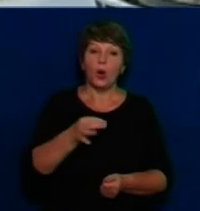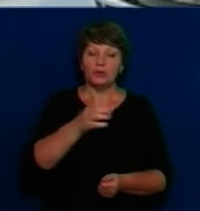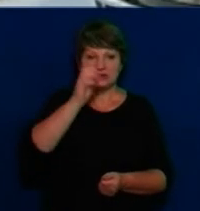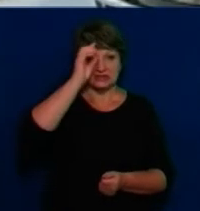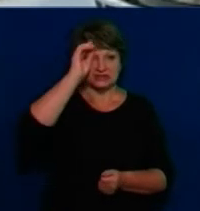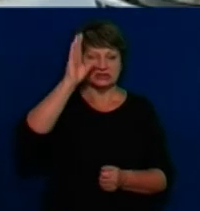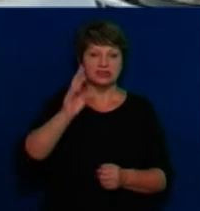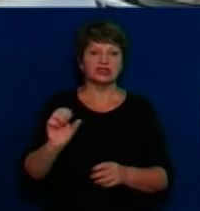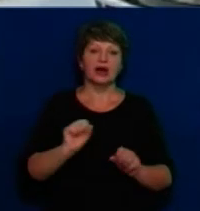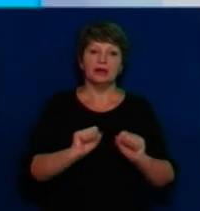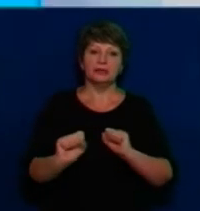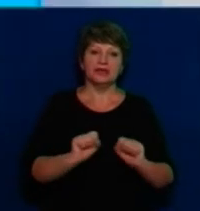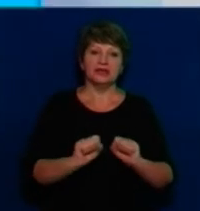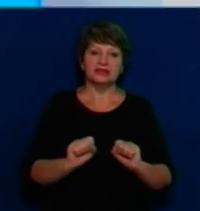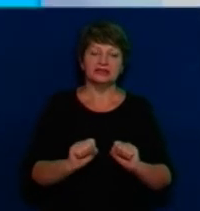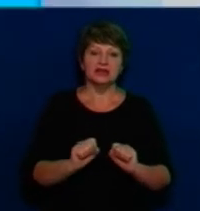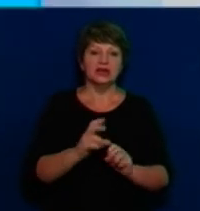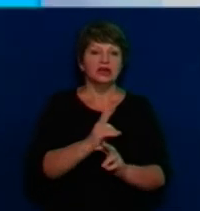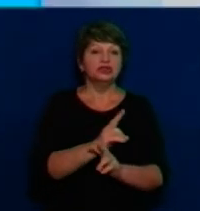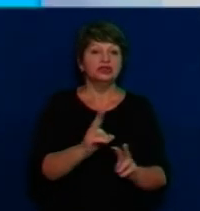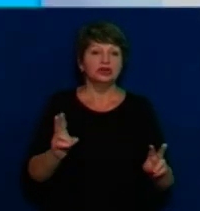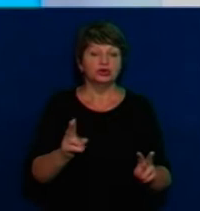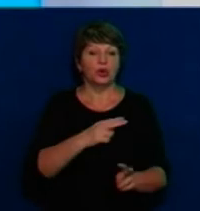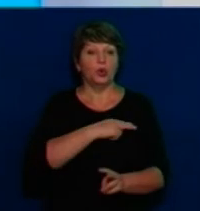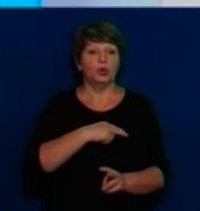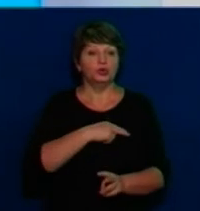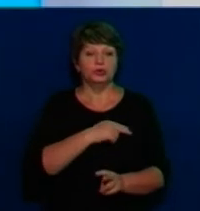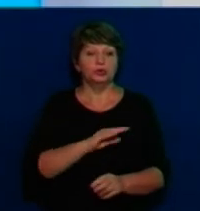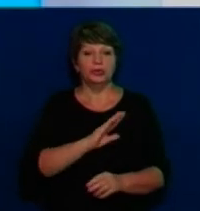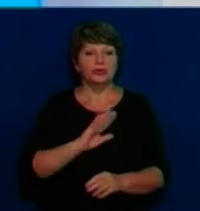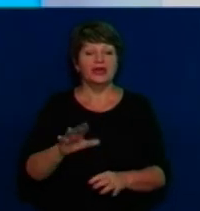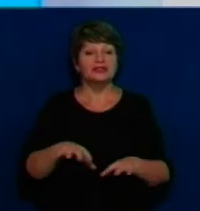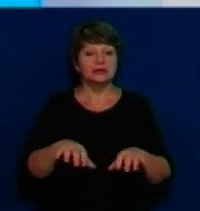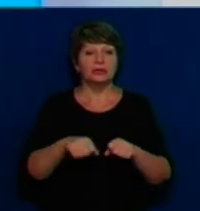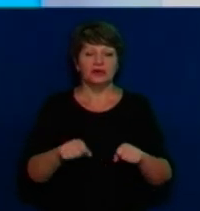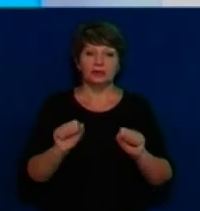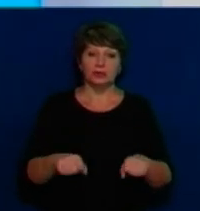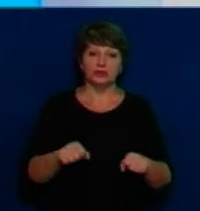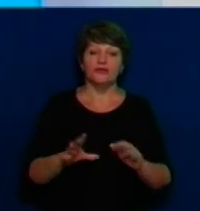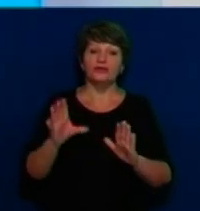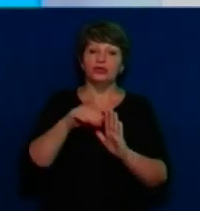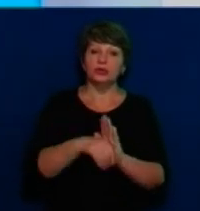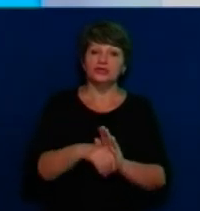вже прозореного плану, будуть задовольняти. Ніхто в депутатів не забирає можливість носити правки, вносити зміни до проєктів рішення.